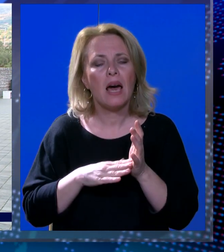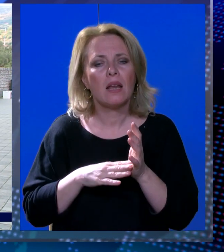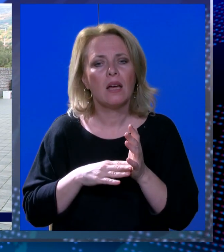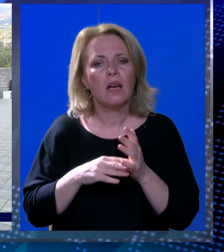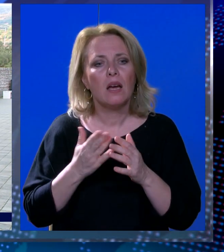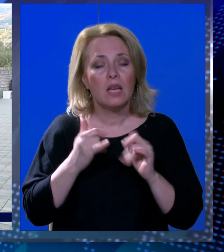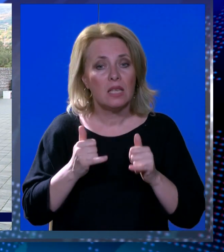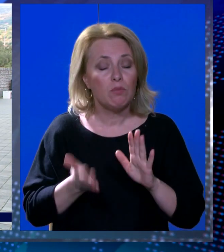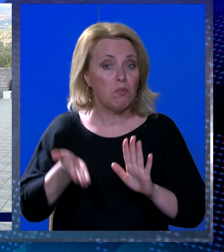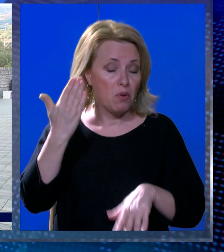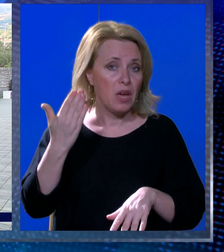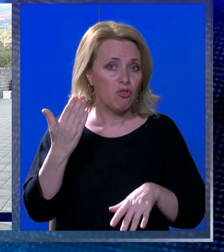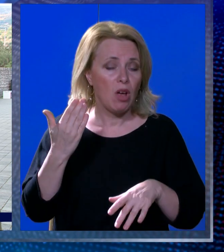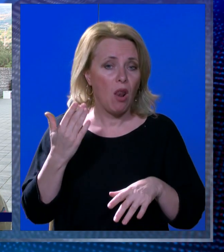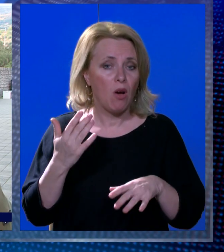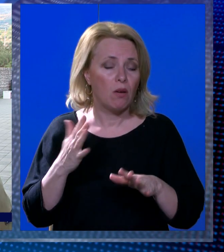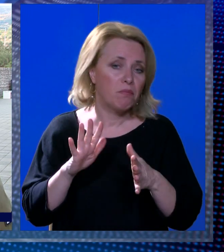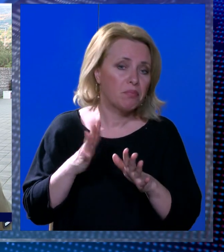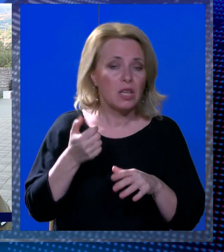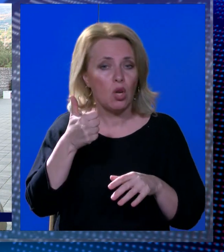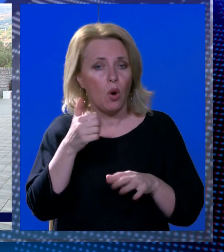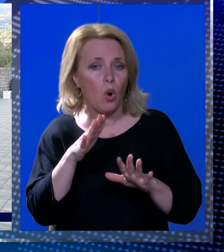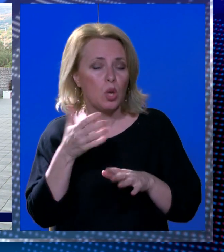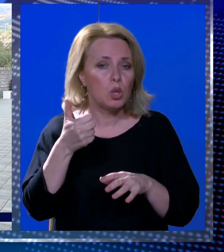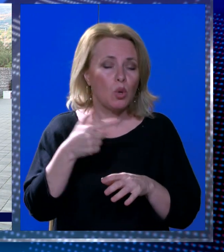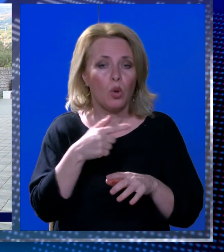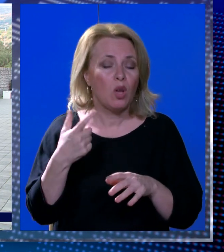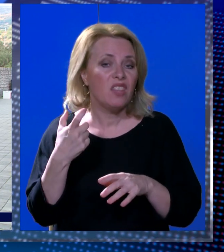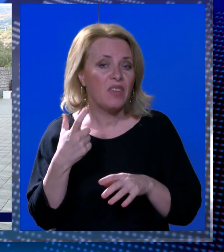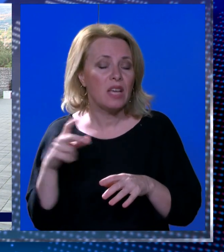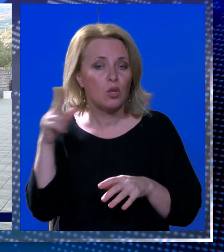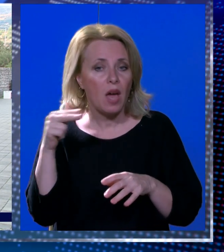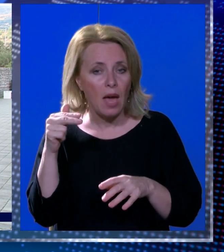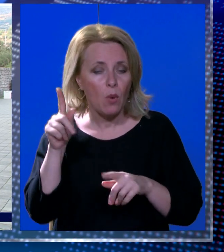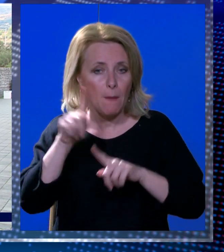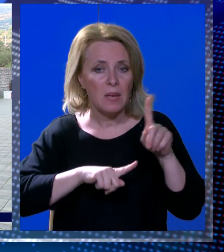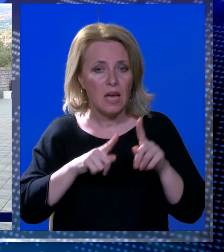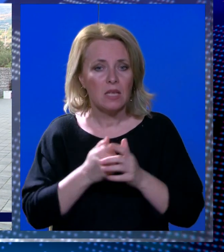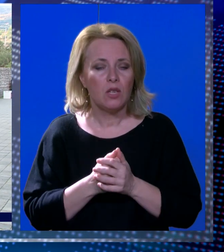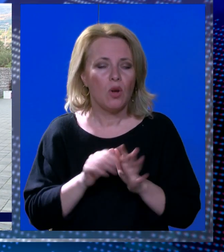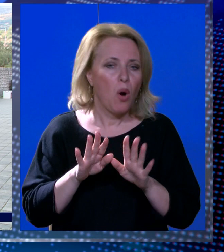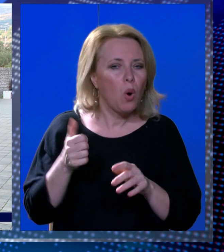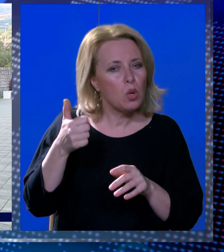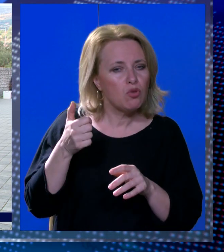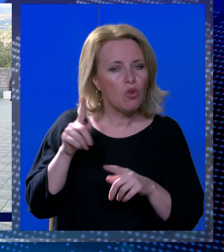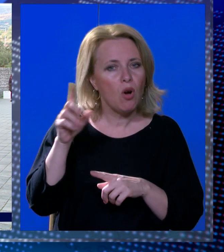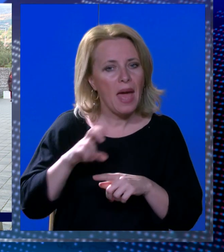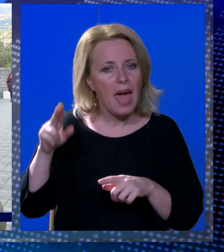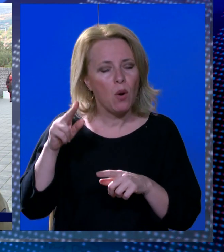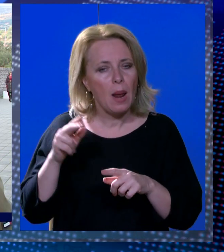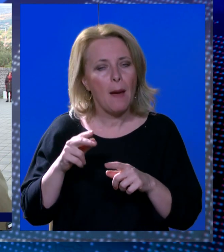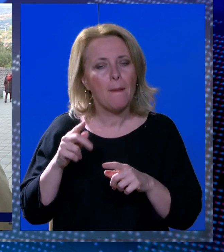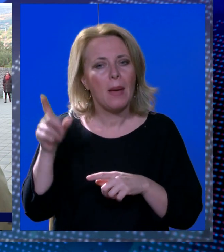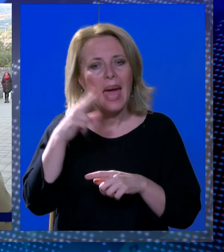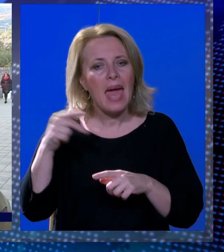otprilike ba vjerovatno se povećala na razini, a neki stotinjak do 200 eura mjesečno, božda prije breko stotinjak, ali to je dosta